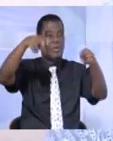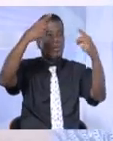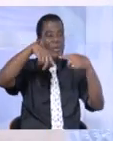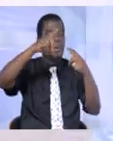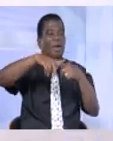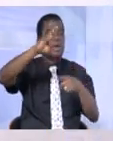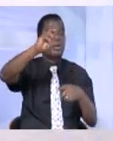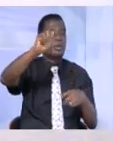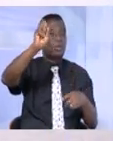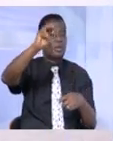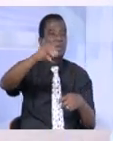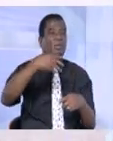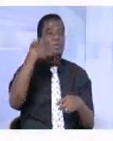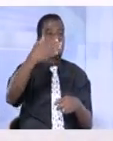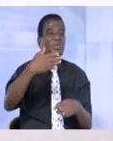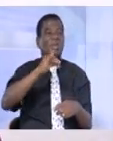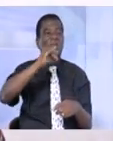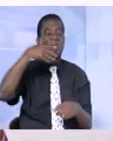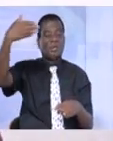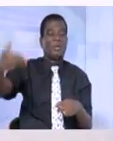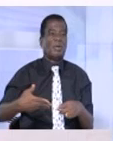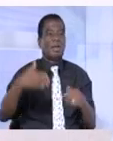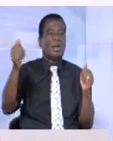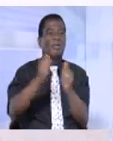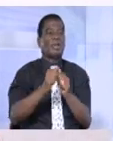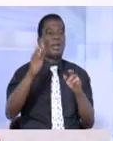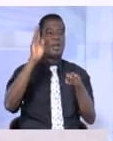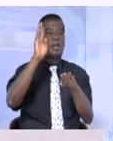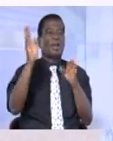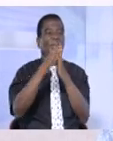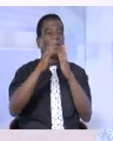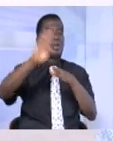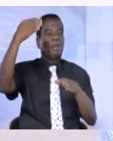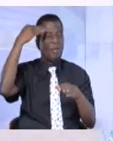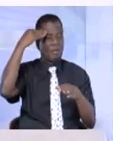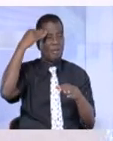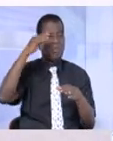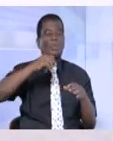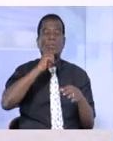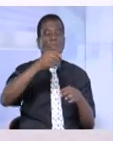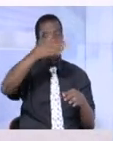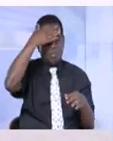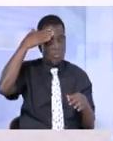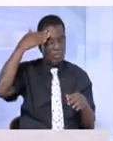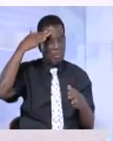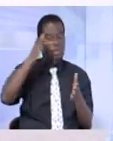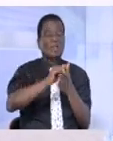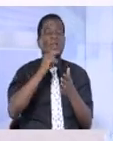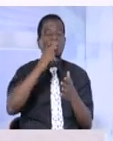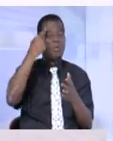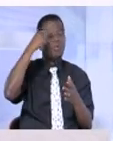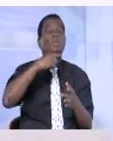Nous on remercie les bienvenus à Bassam avec le conseil des ministres au cœur. Il ne nous a pas obligés. C'est pour lui dire que